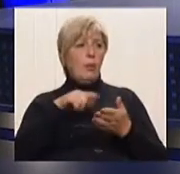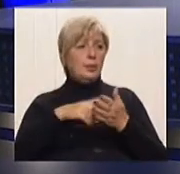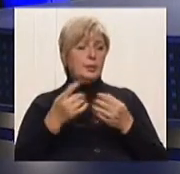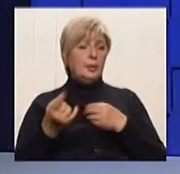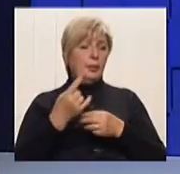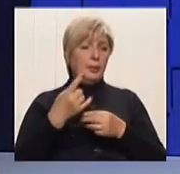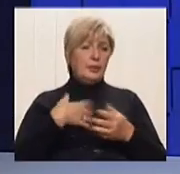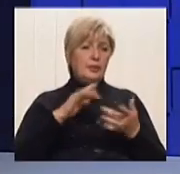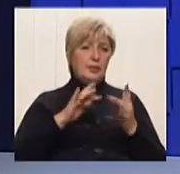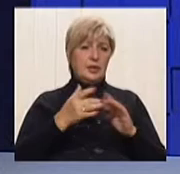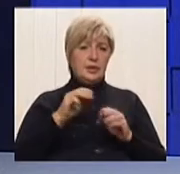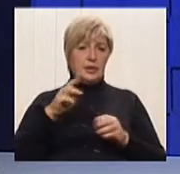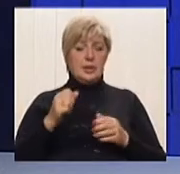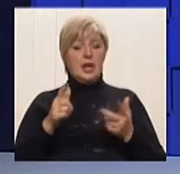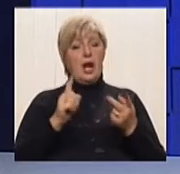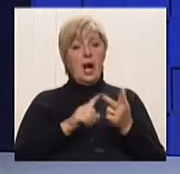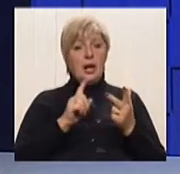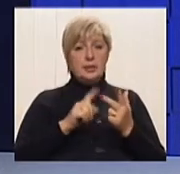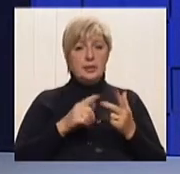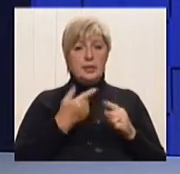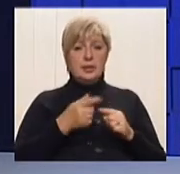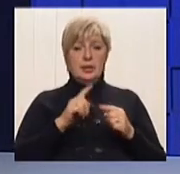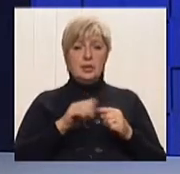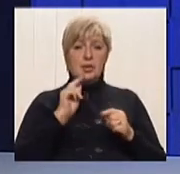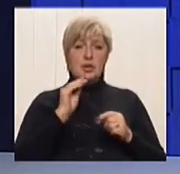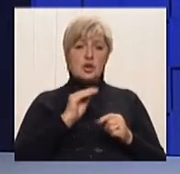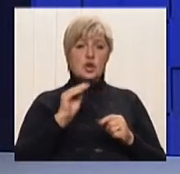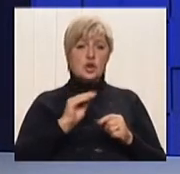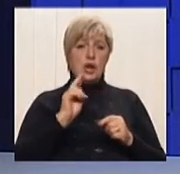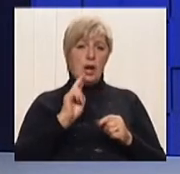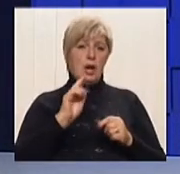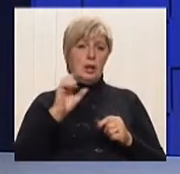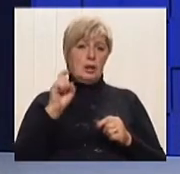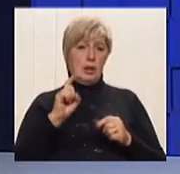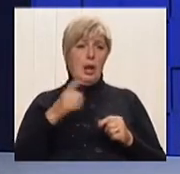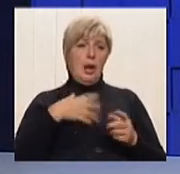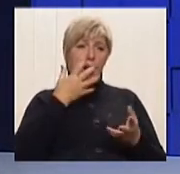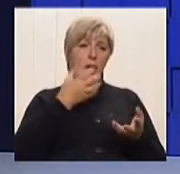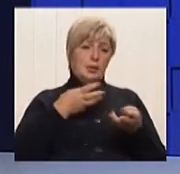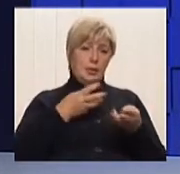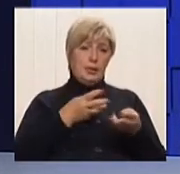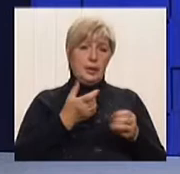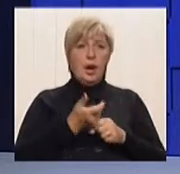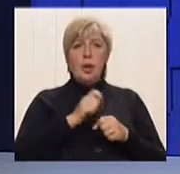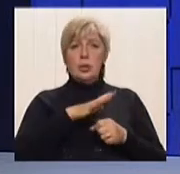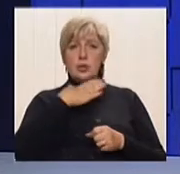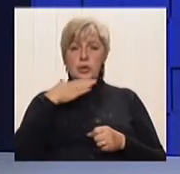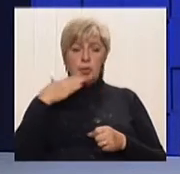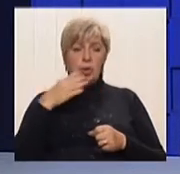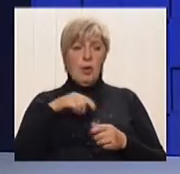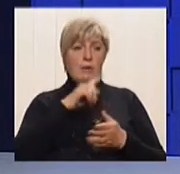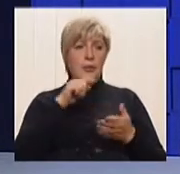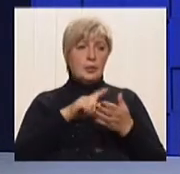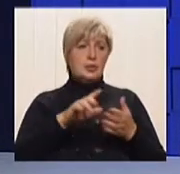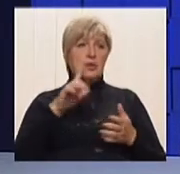Ну, і третє – це класика жанра жилищно-коммунальні проблеми, які возникають, отоплення, дуже багато вопросів, связанних з газом, з